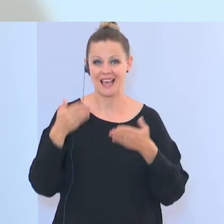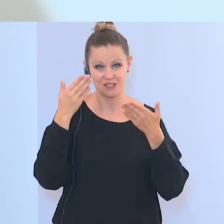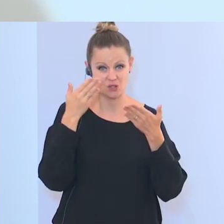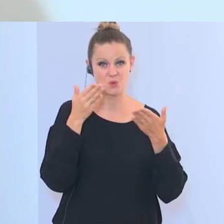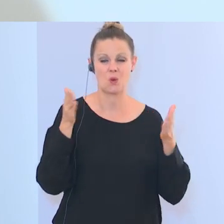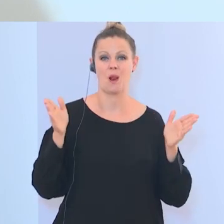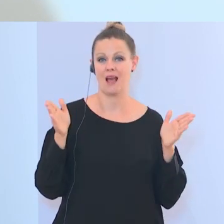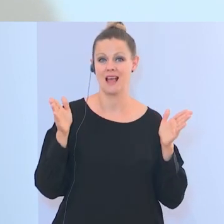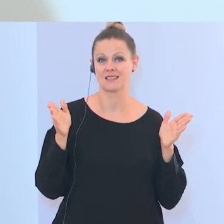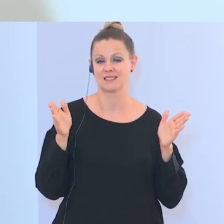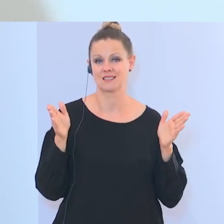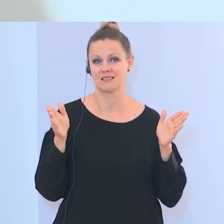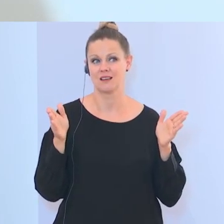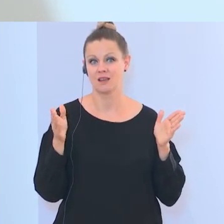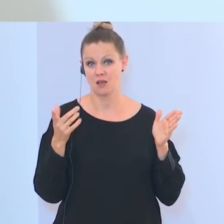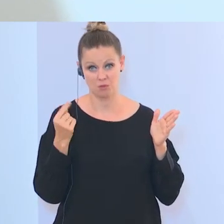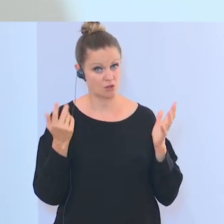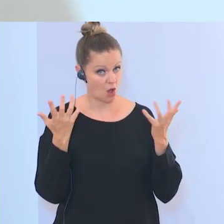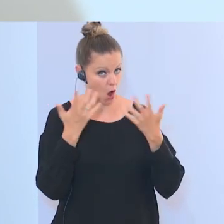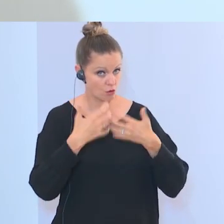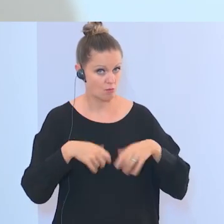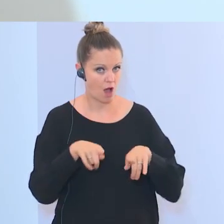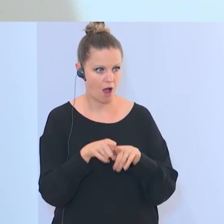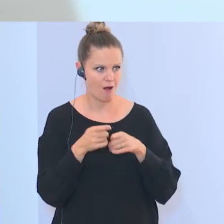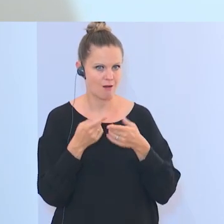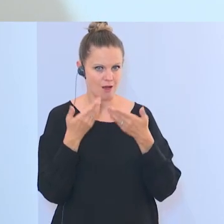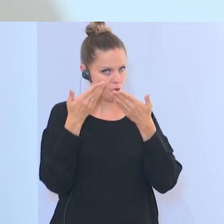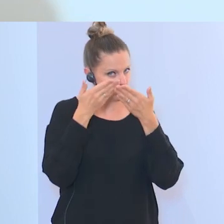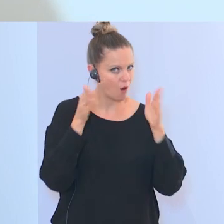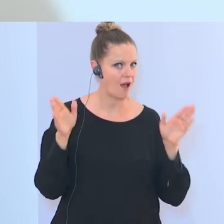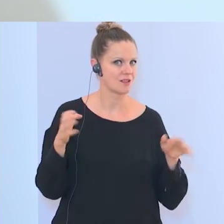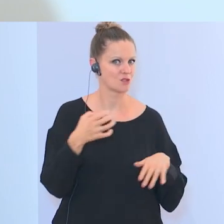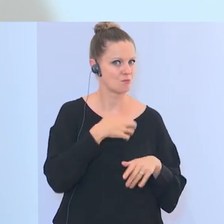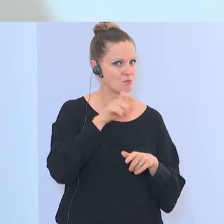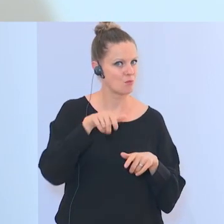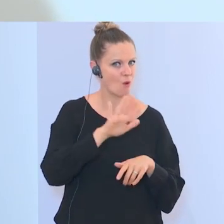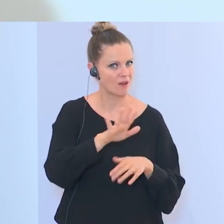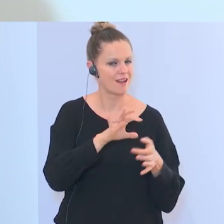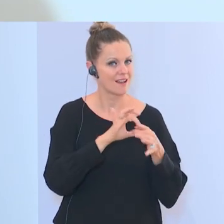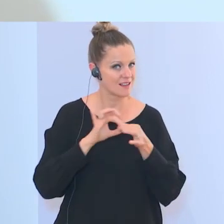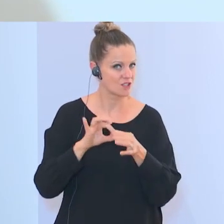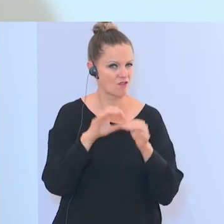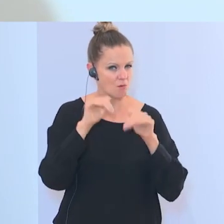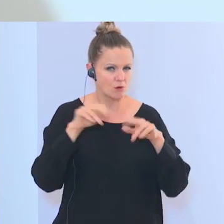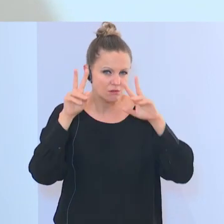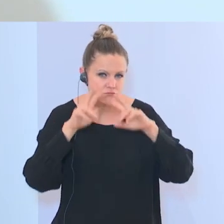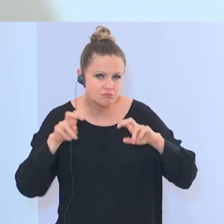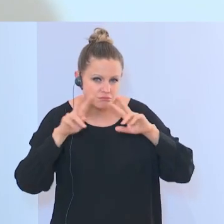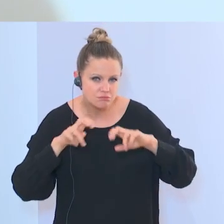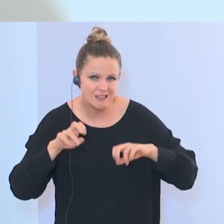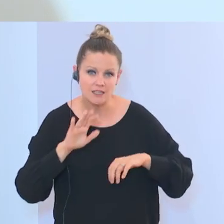nicht unbedingt Toleranz der Bürgergesellschaft. Es geht darum zu studieren, was die